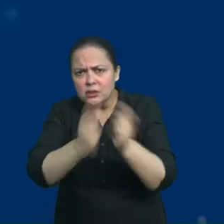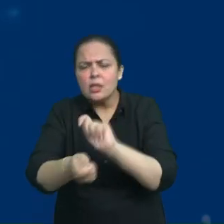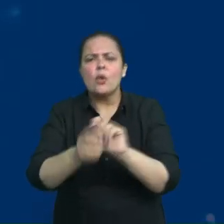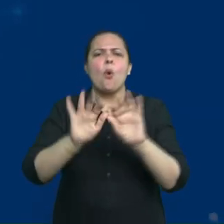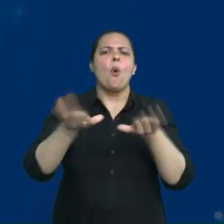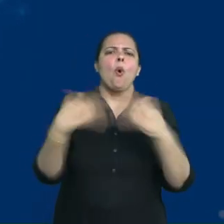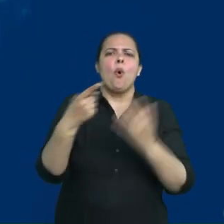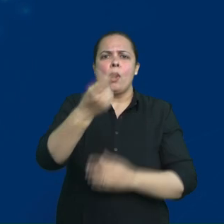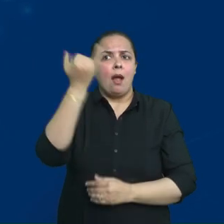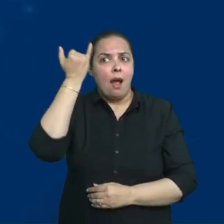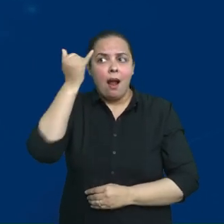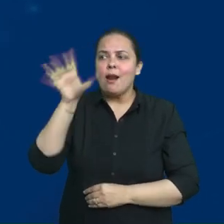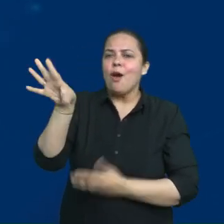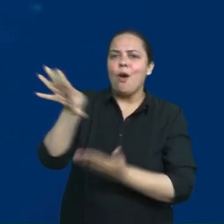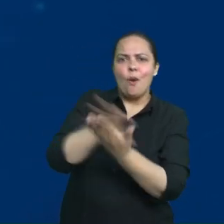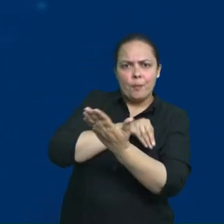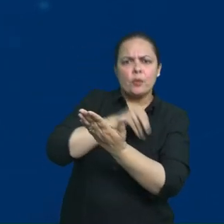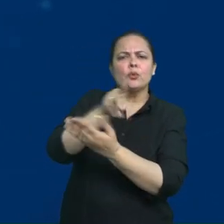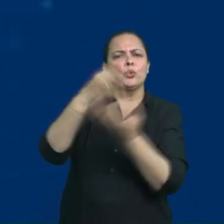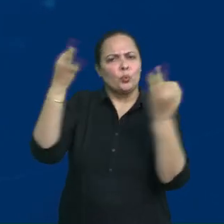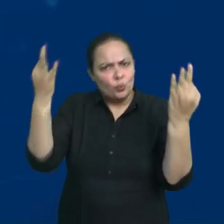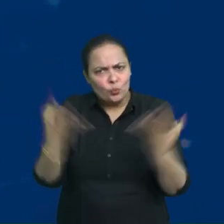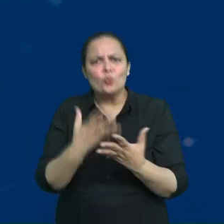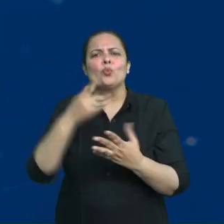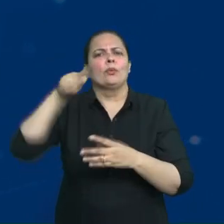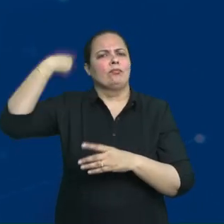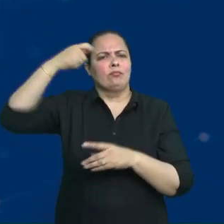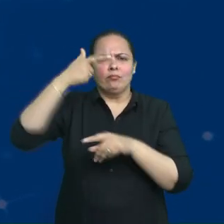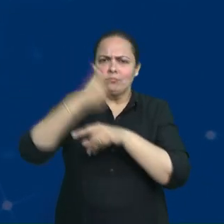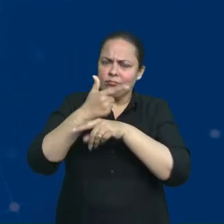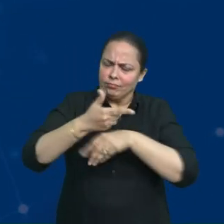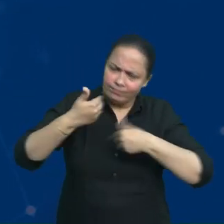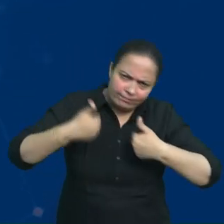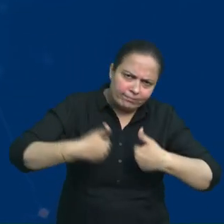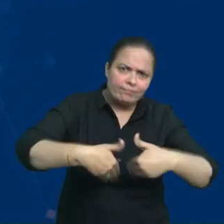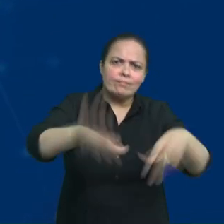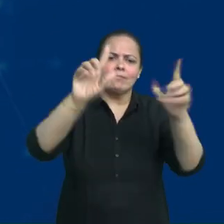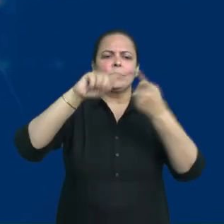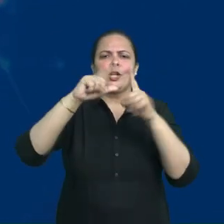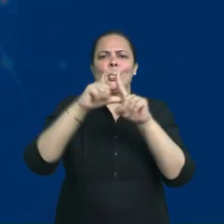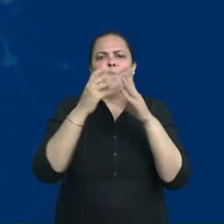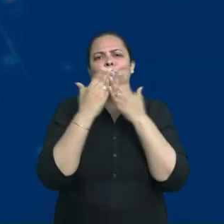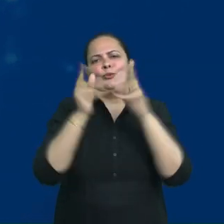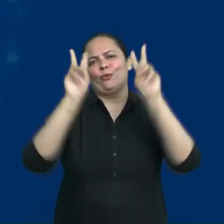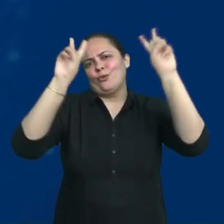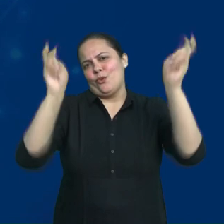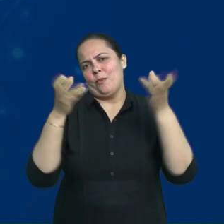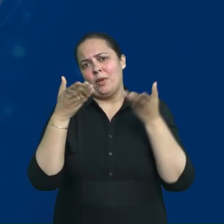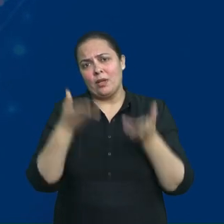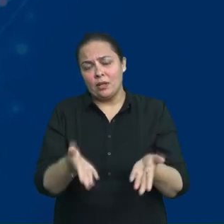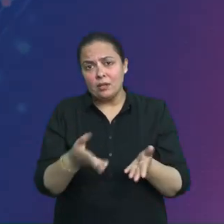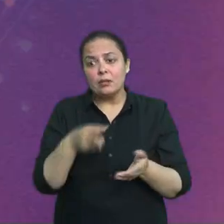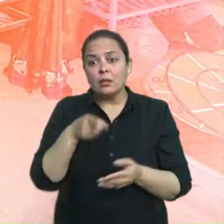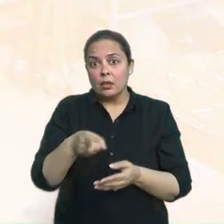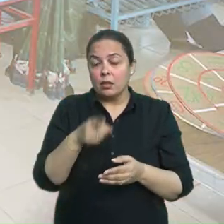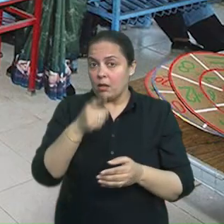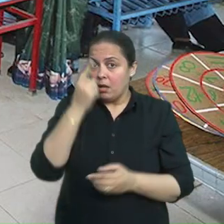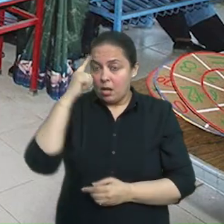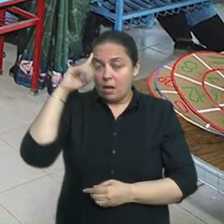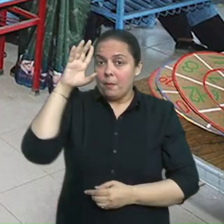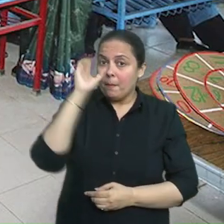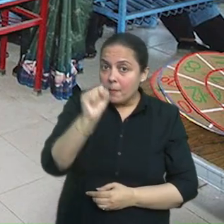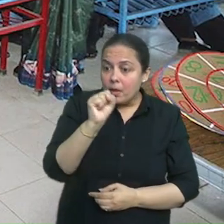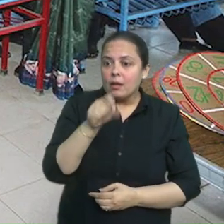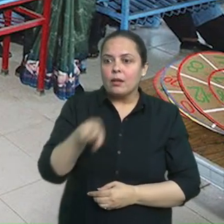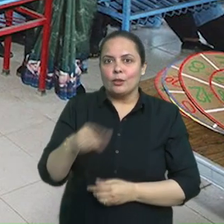ये प्रोग्राम शिक्षकों, अविभावकों या अन्य बड़ों द्वारा और यहां तक की चात्रों द्वारा भी अपनी